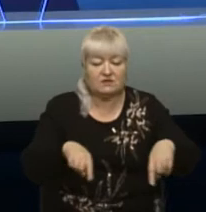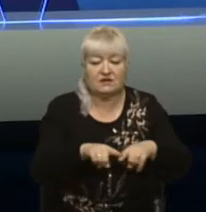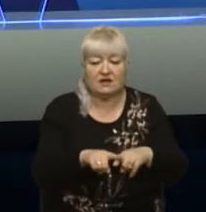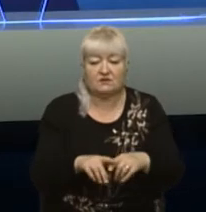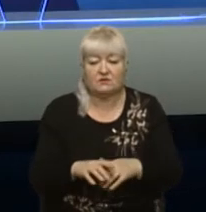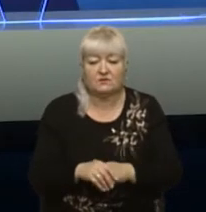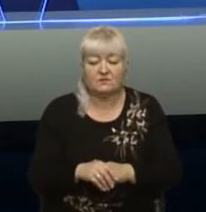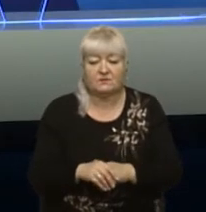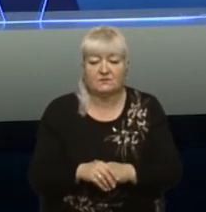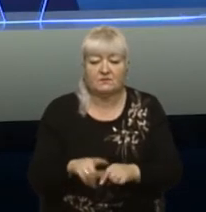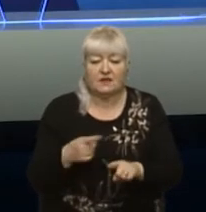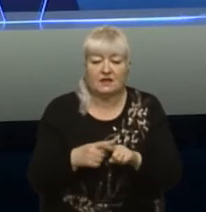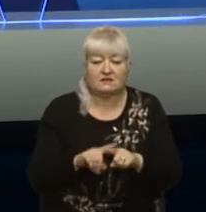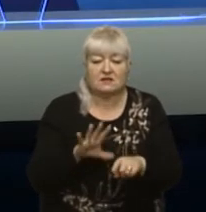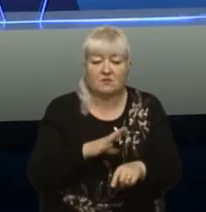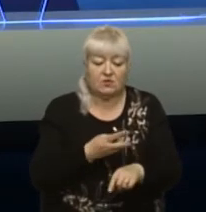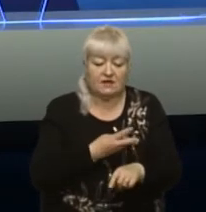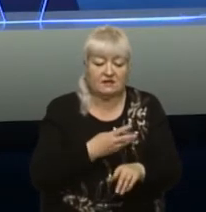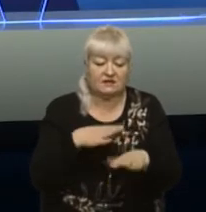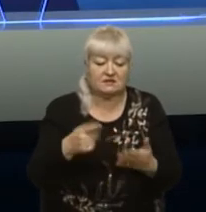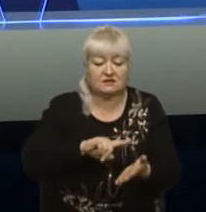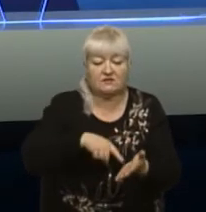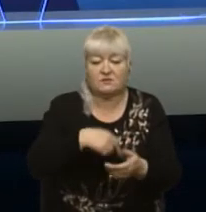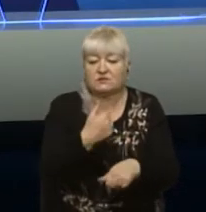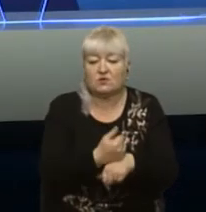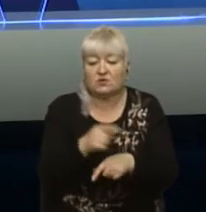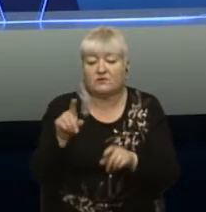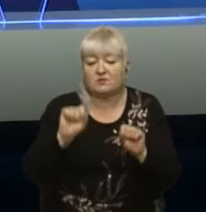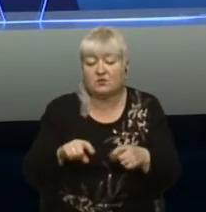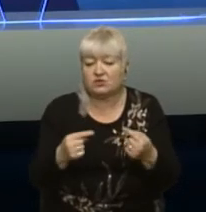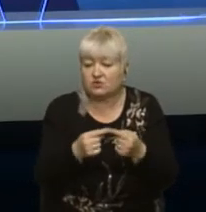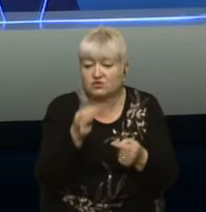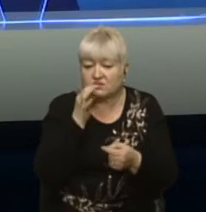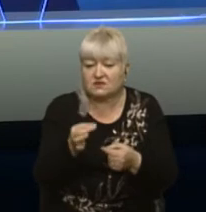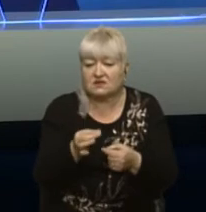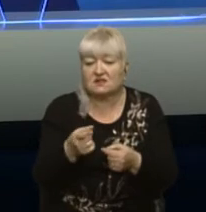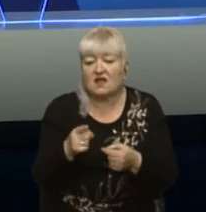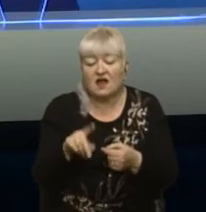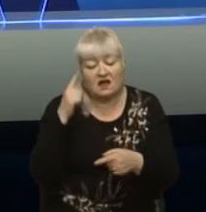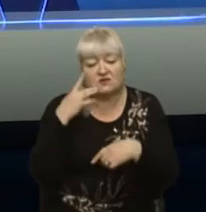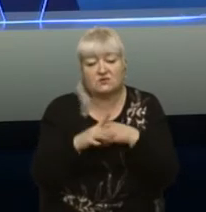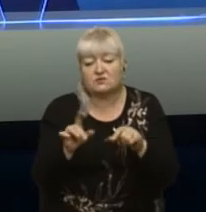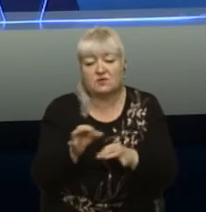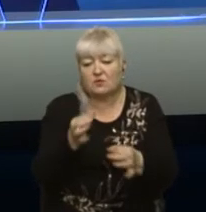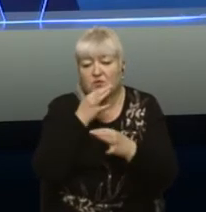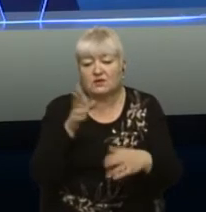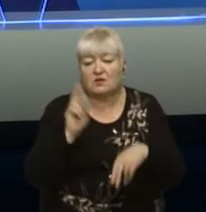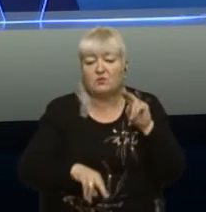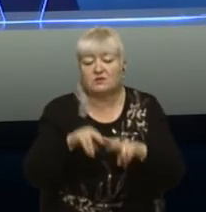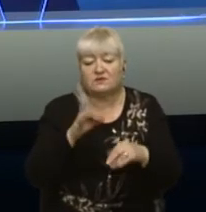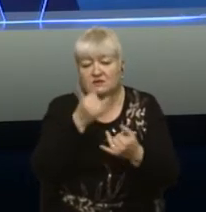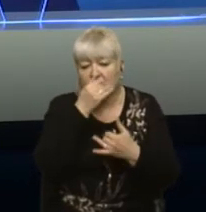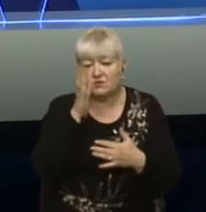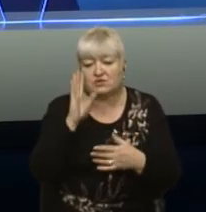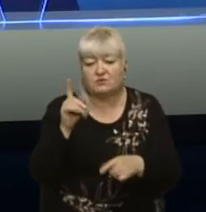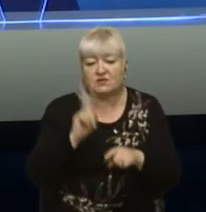Це ініціатива була міського голови, думаю, детальніше він може сказати, але зрозуміло, що будівництво, будь-яке будівництво житлового будинку не може